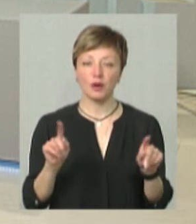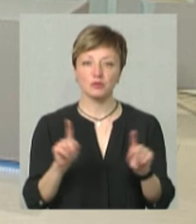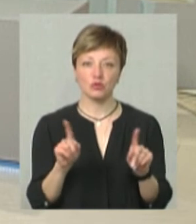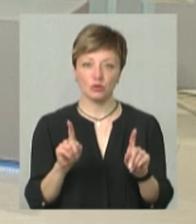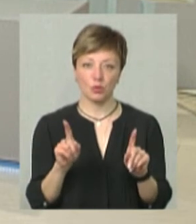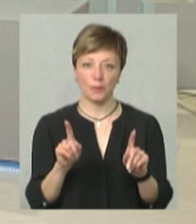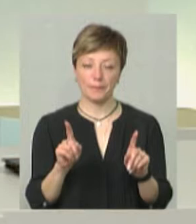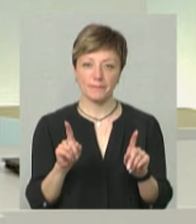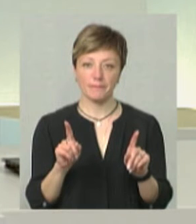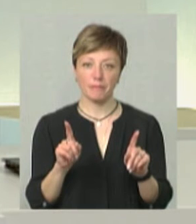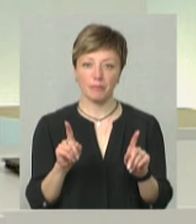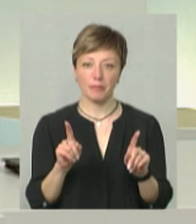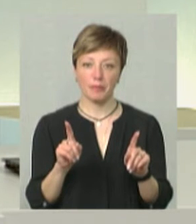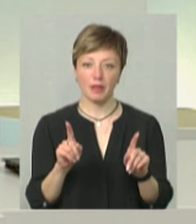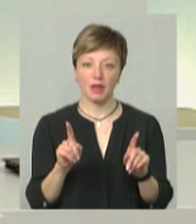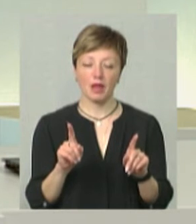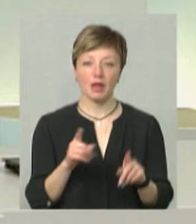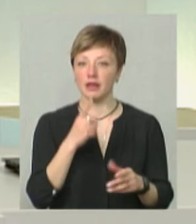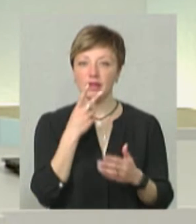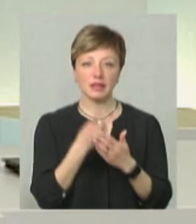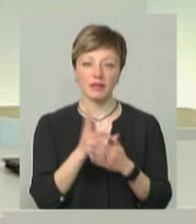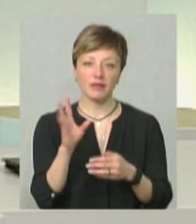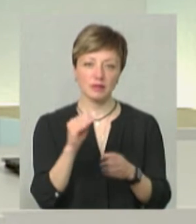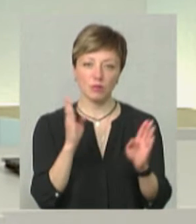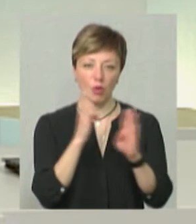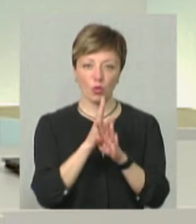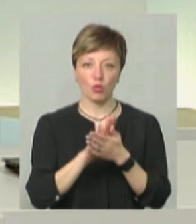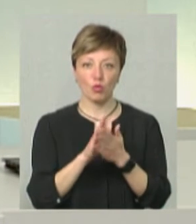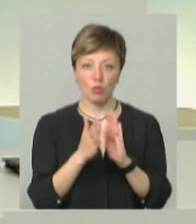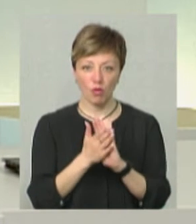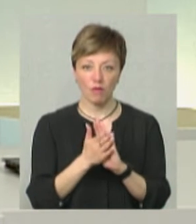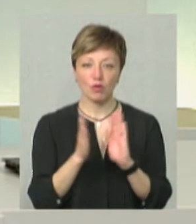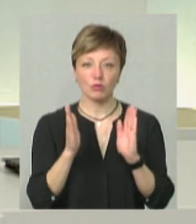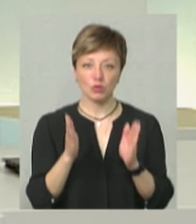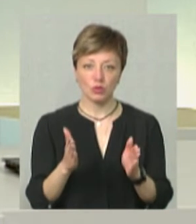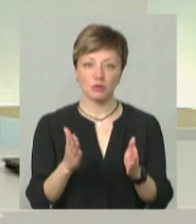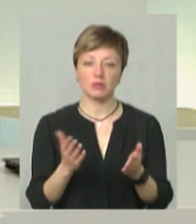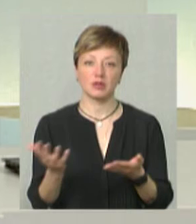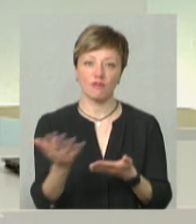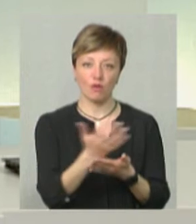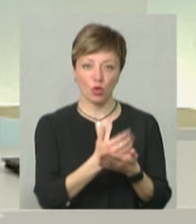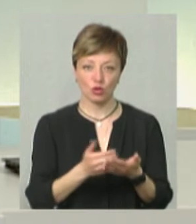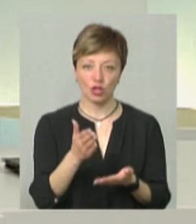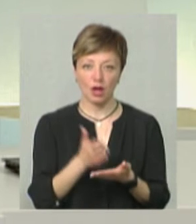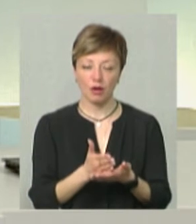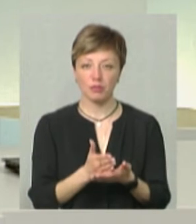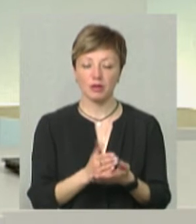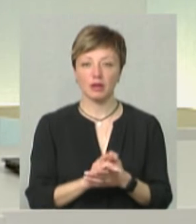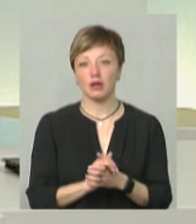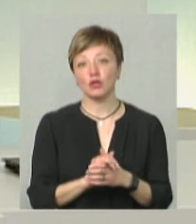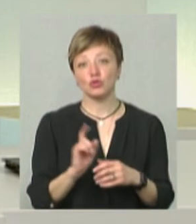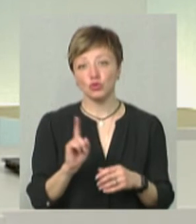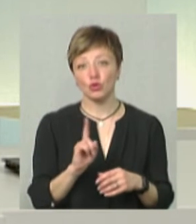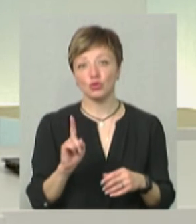що попри всі погодні умови, ми будемо з вирожаєм. Що-що, а